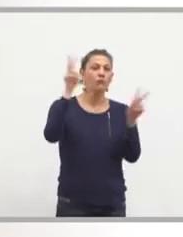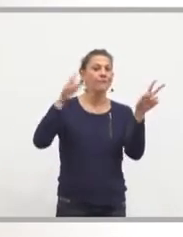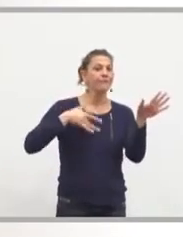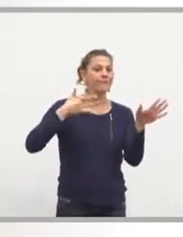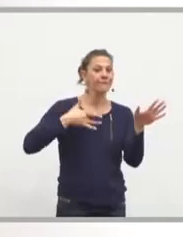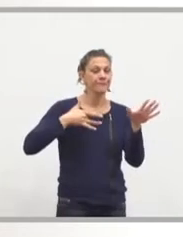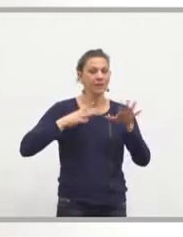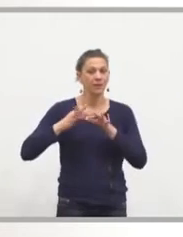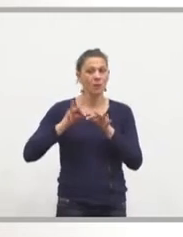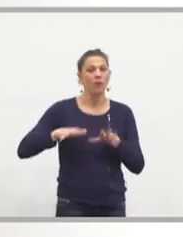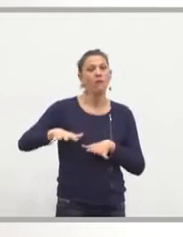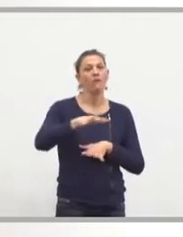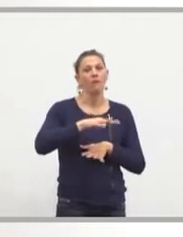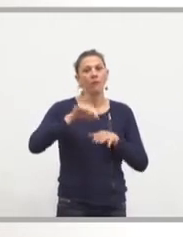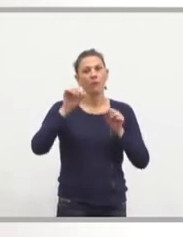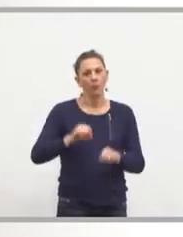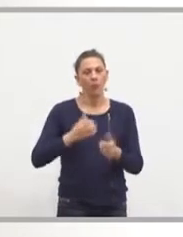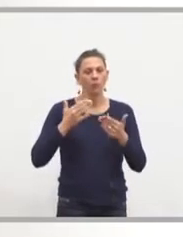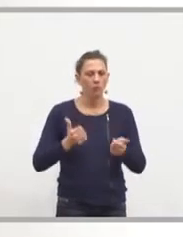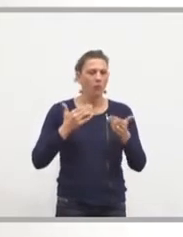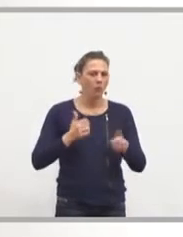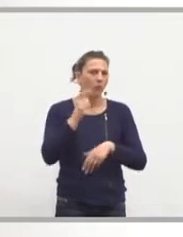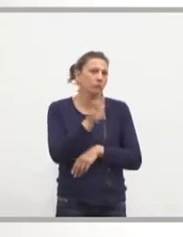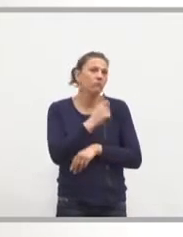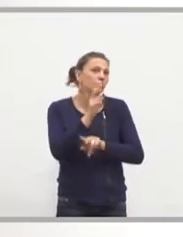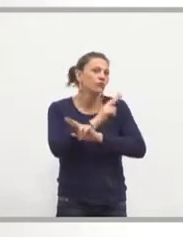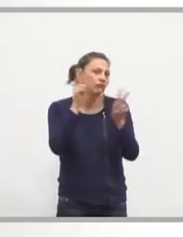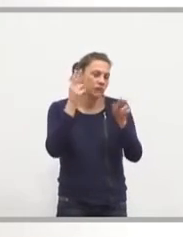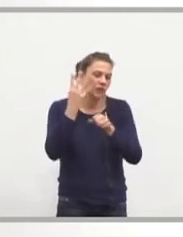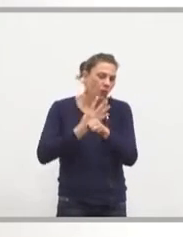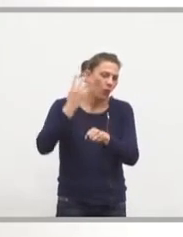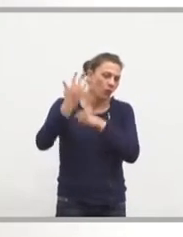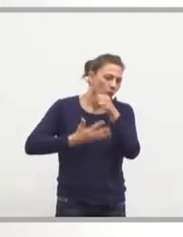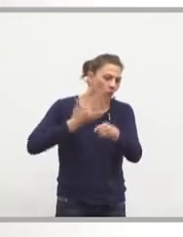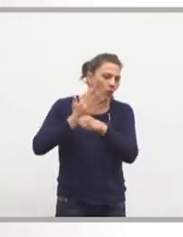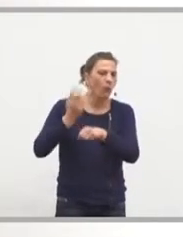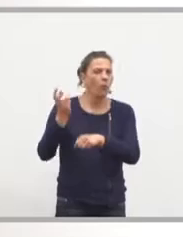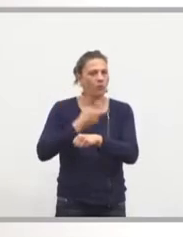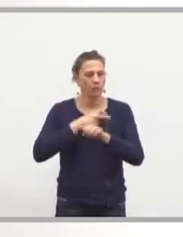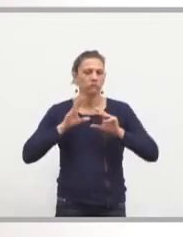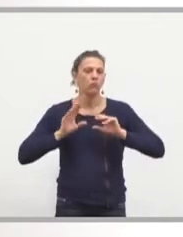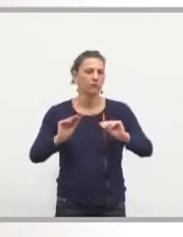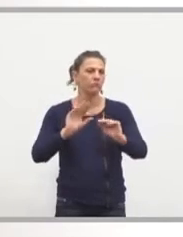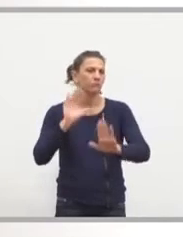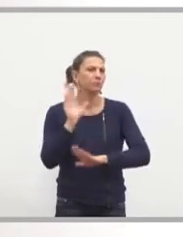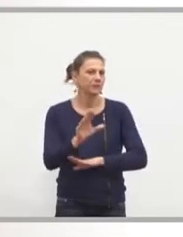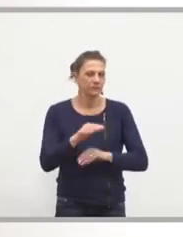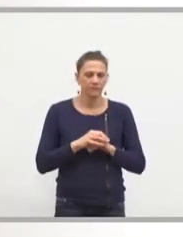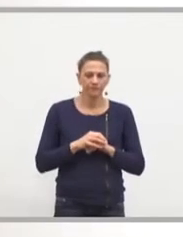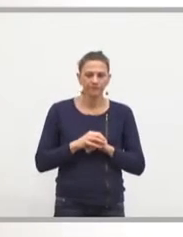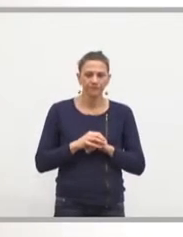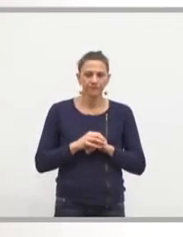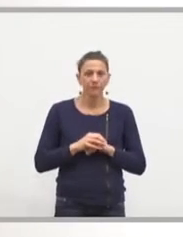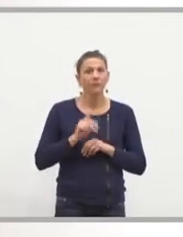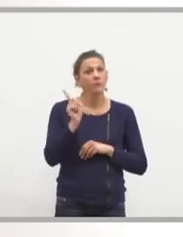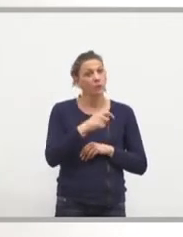passe au moins 4, 5, 6 ans avant qu'on puisse le traduire sur le terrain et qu puisse le traduire avec d'autres